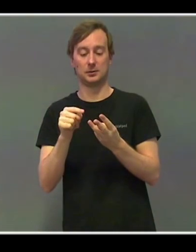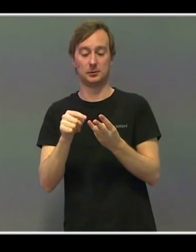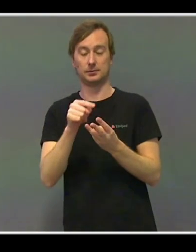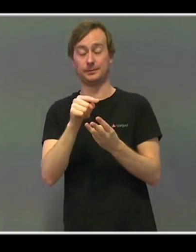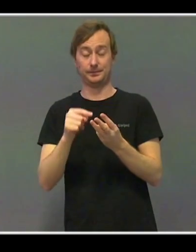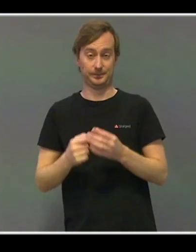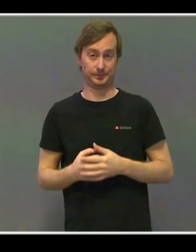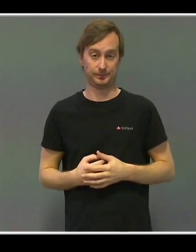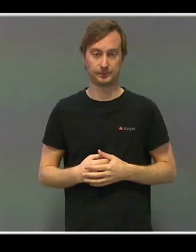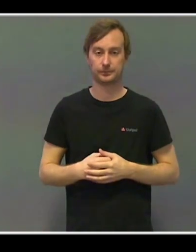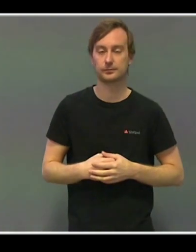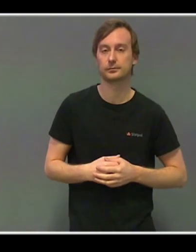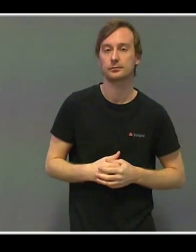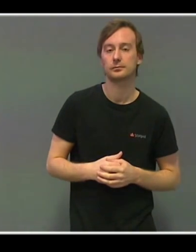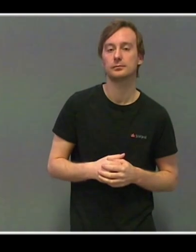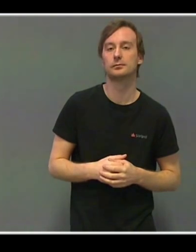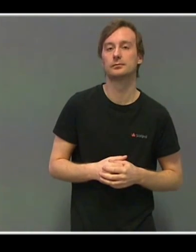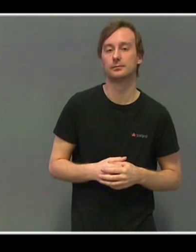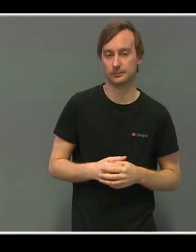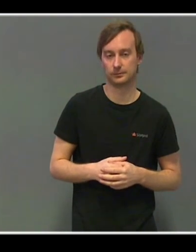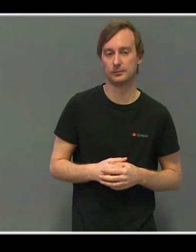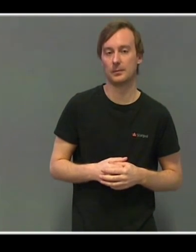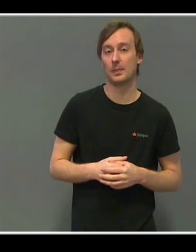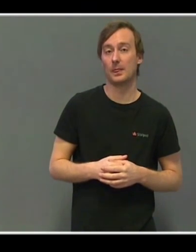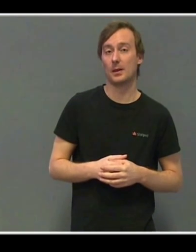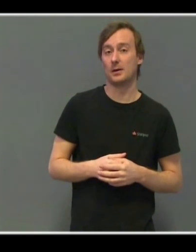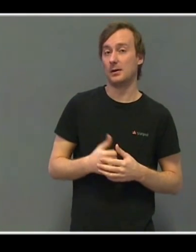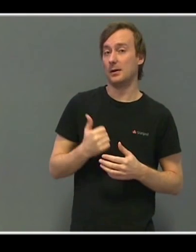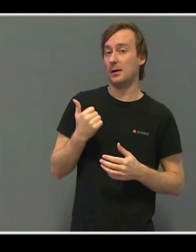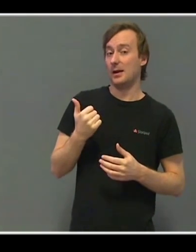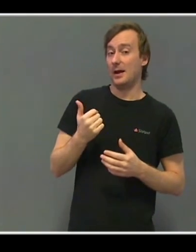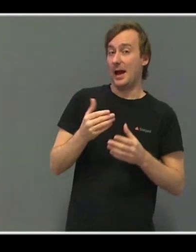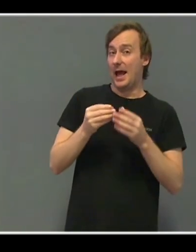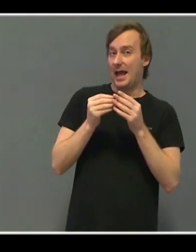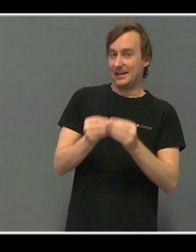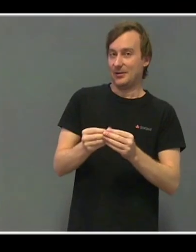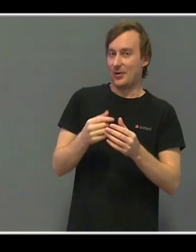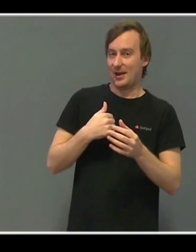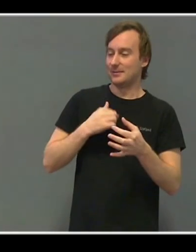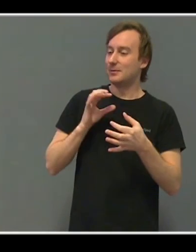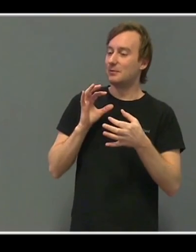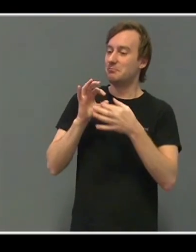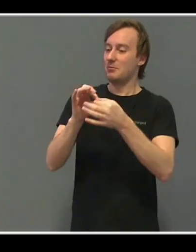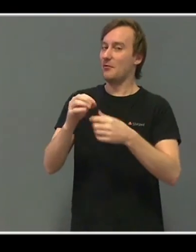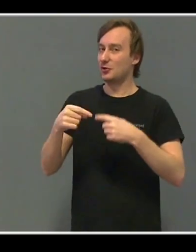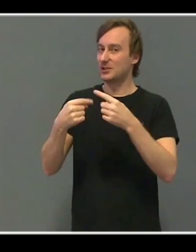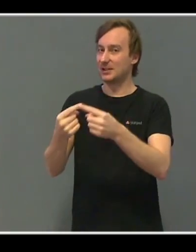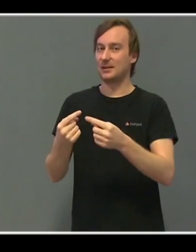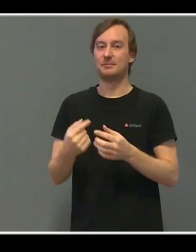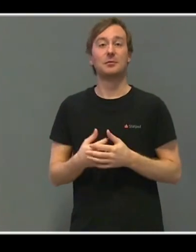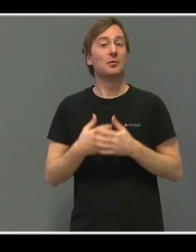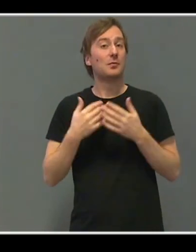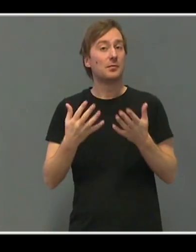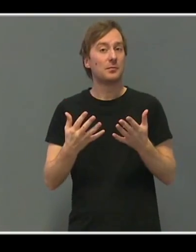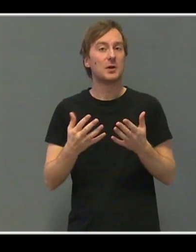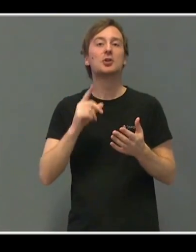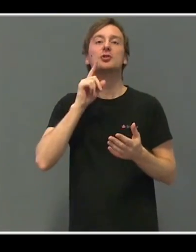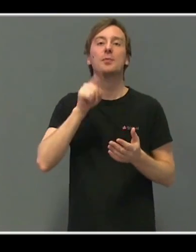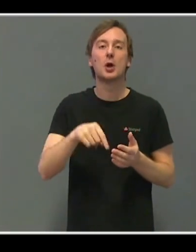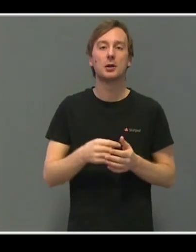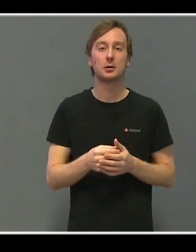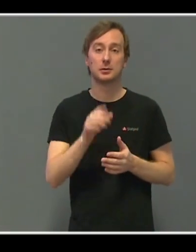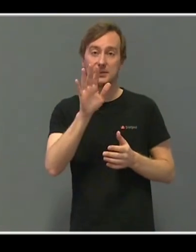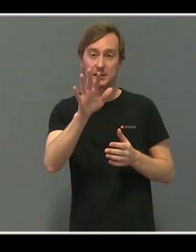Ja, jeg er veldig, veldig enig med deg da. bare for å slenge meg på, ikke sant? Spør når barnet ditt har